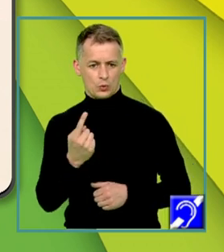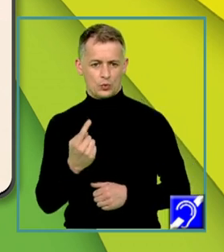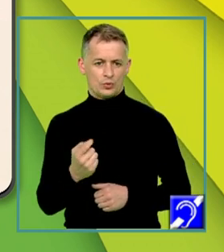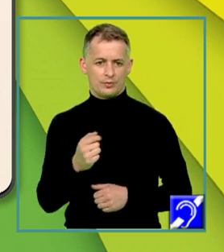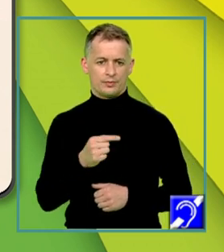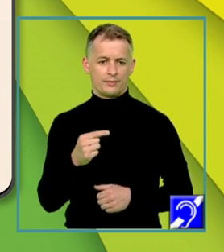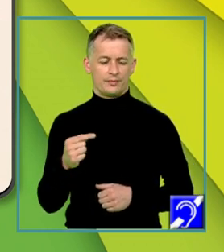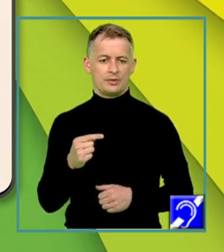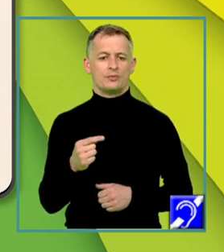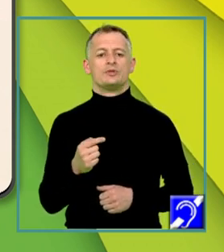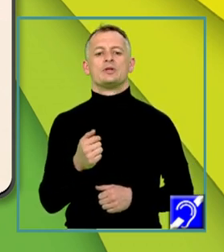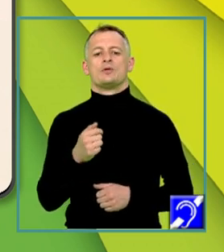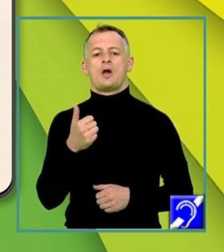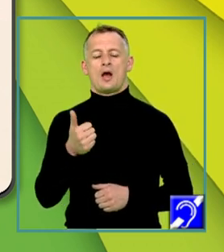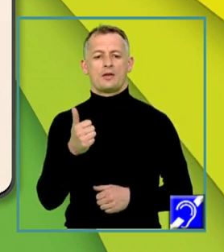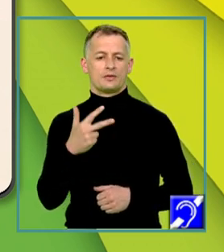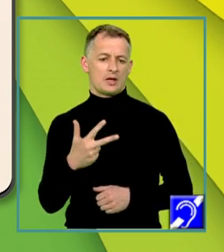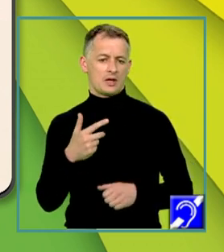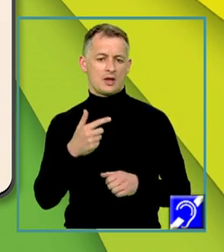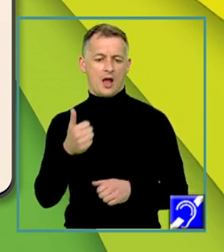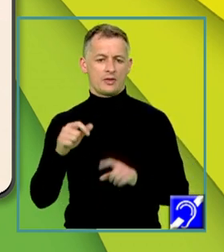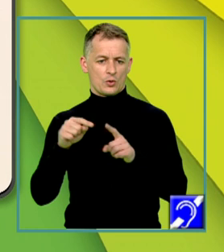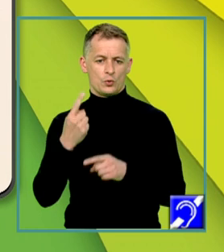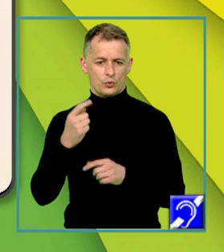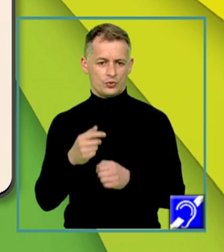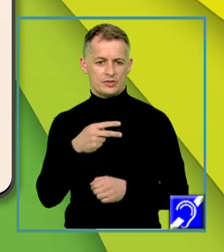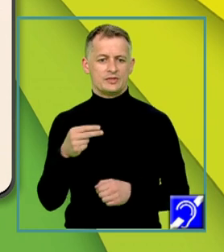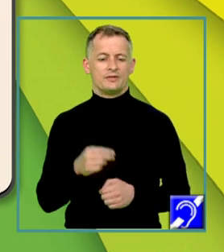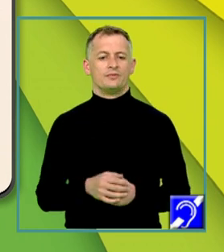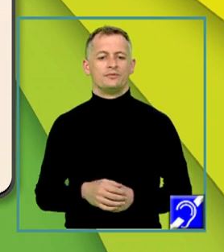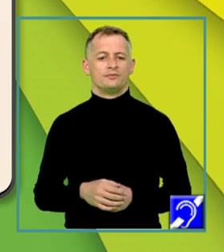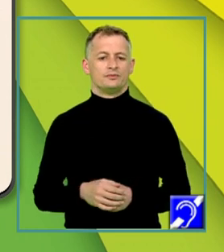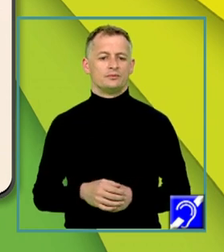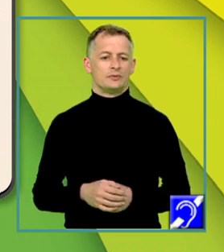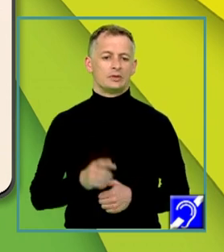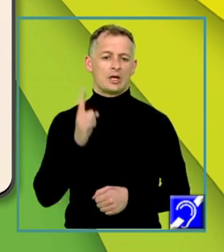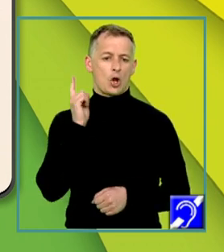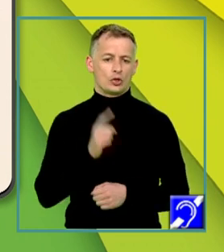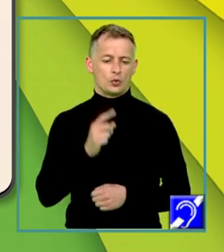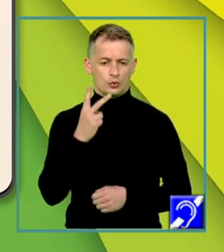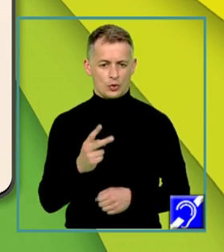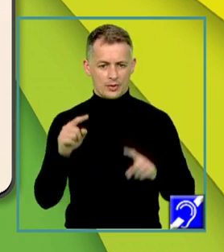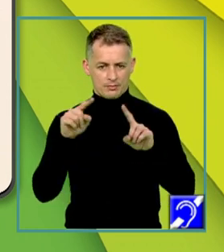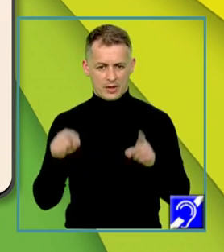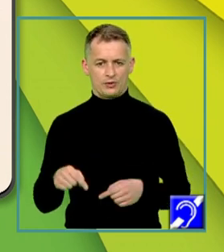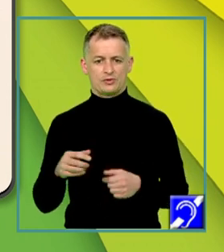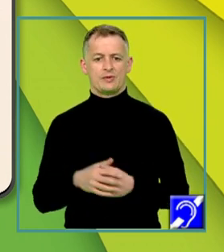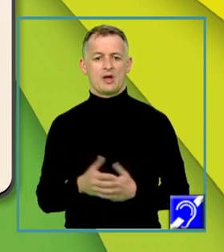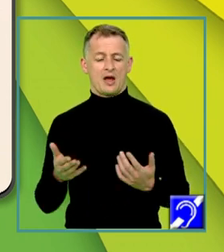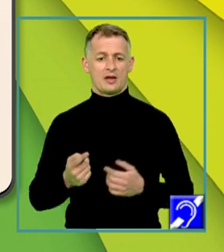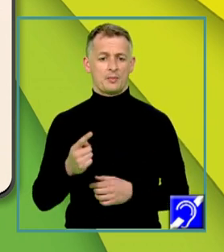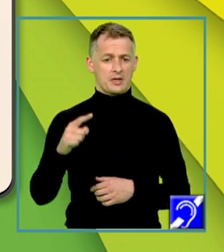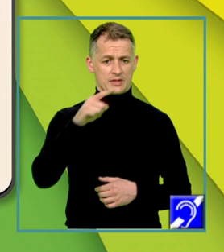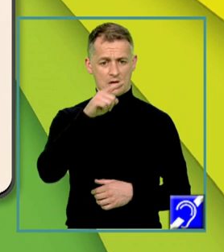3 înmulțit cu A de 1 este egal cu matricea pătratică de ordinul 2 ce are pe